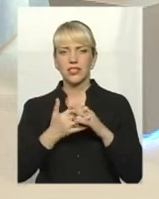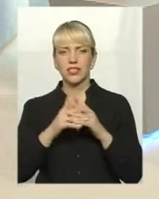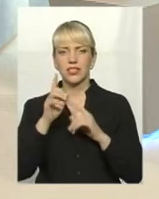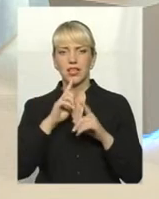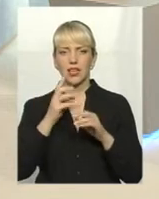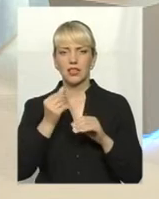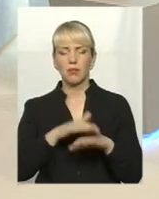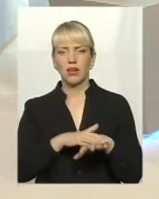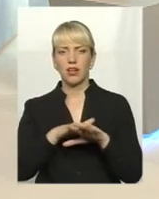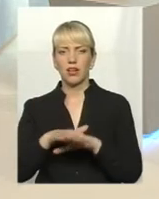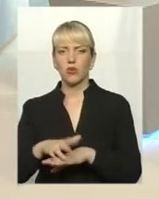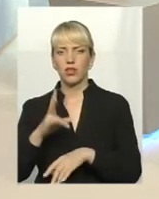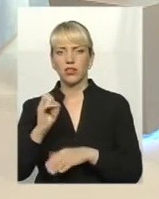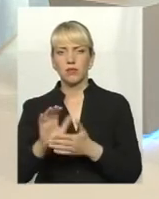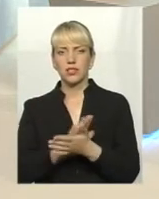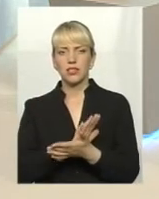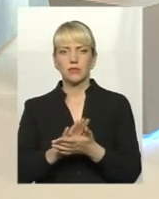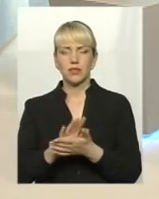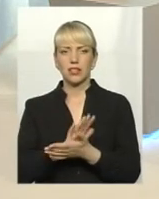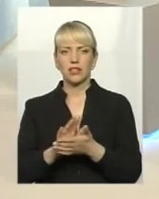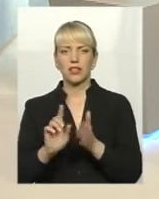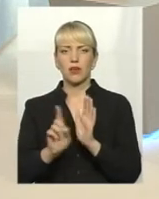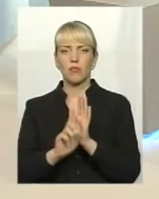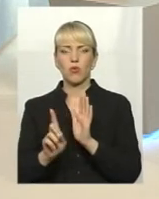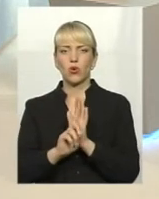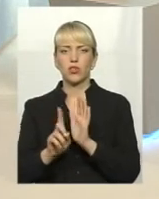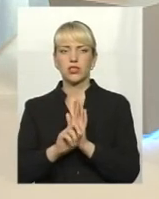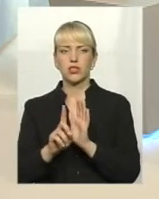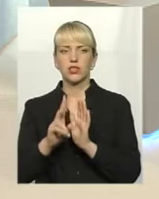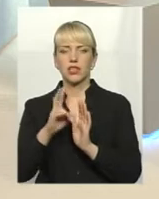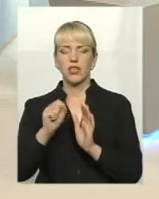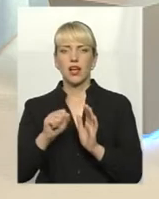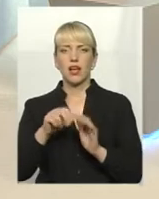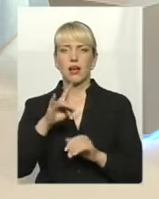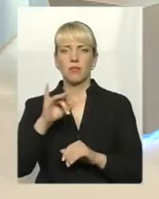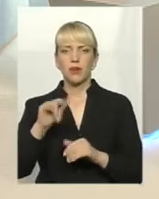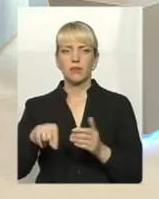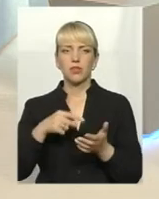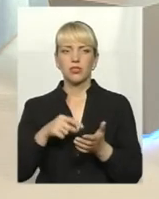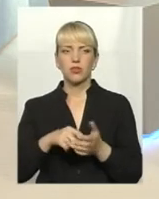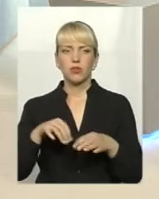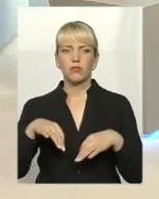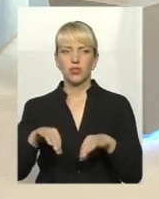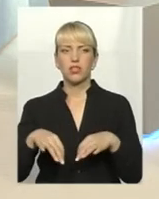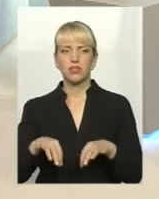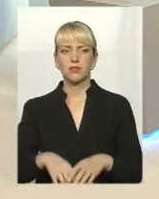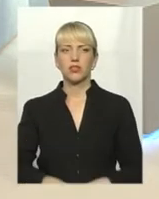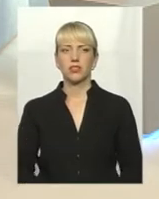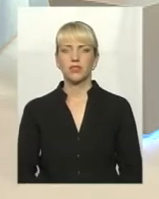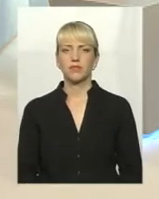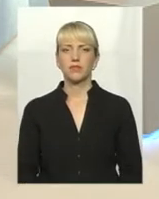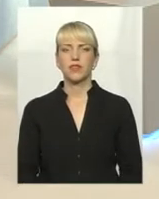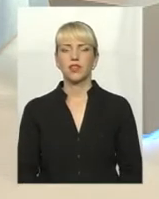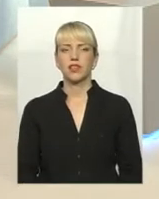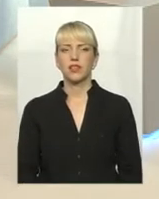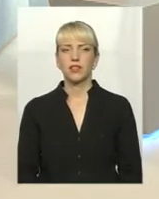кошти на безплатний проїзд на приміському транспорту? Це не йдемо. Це, так,